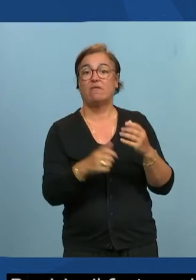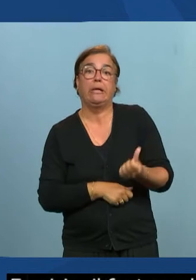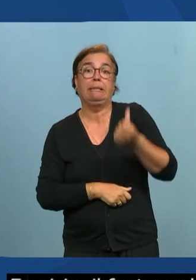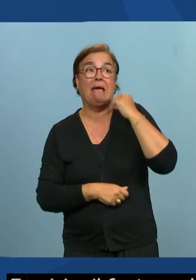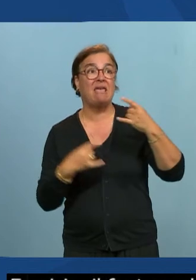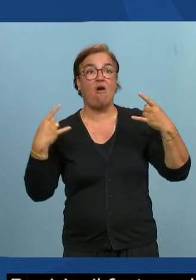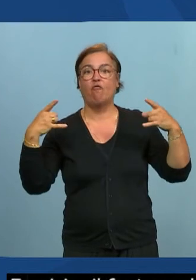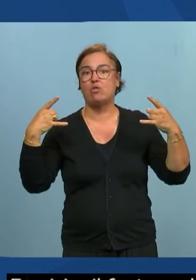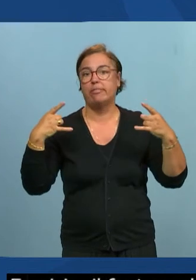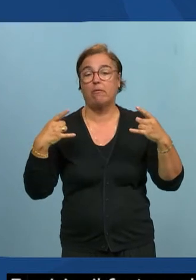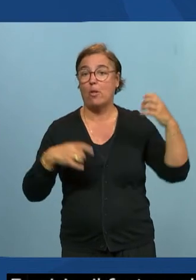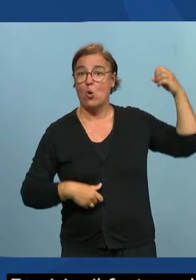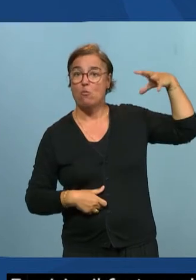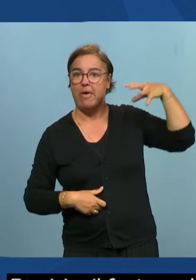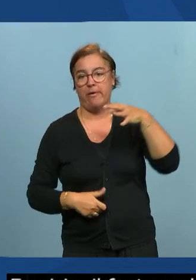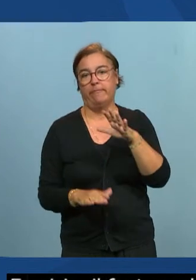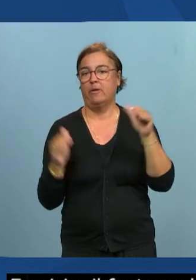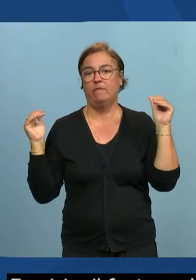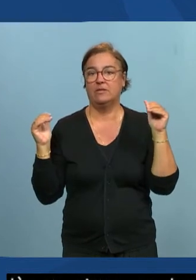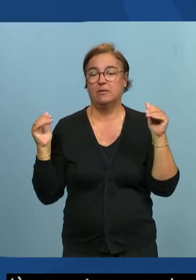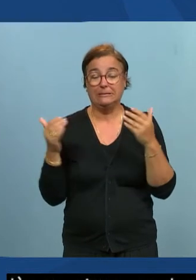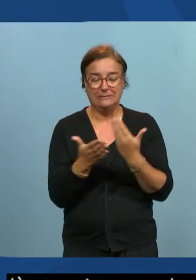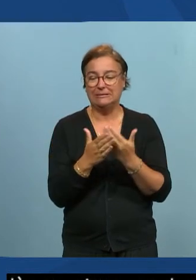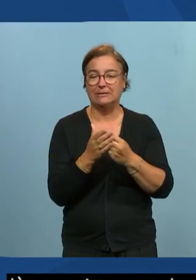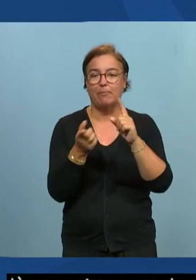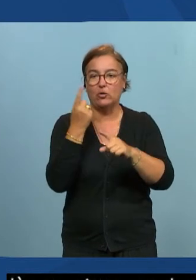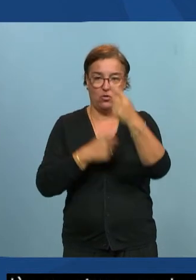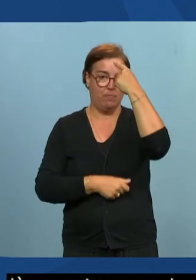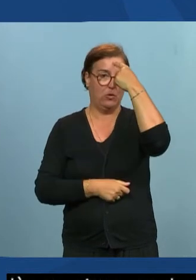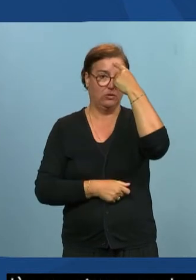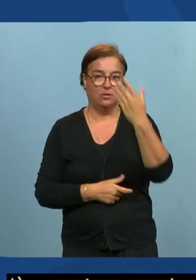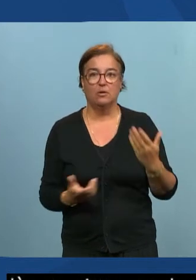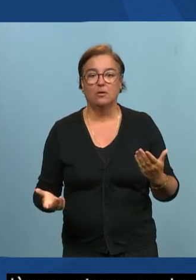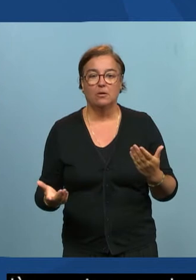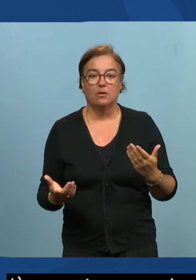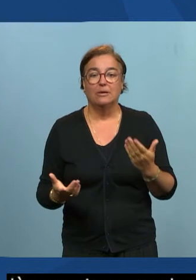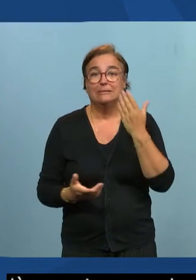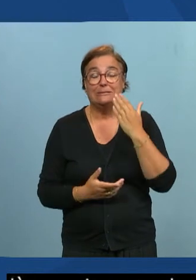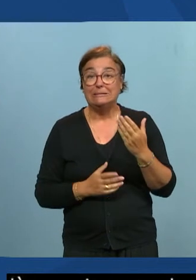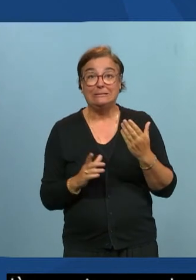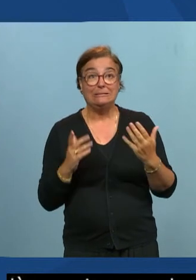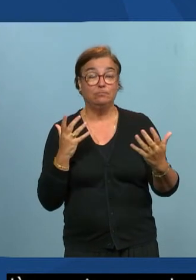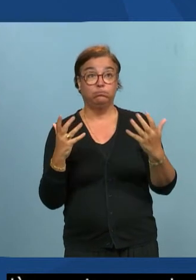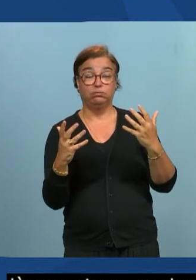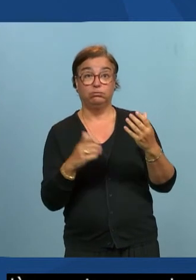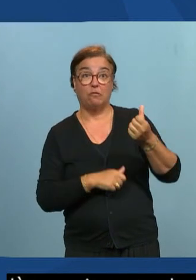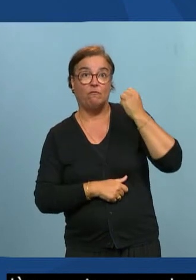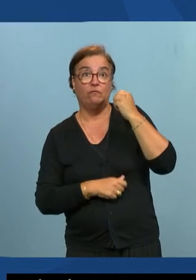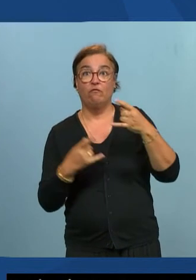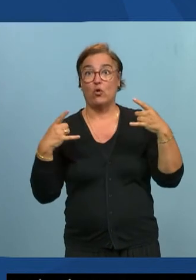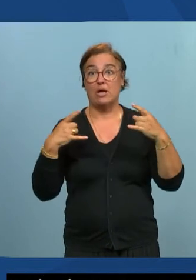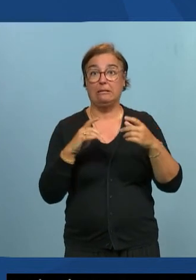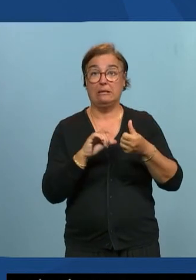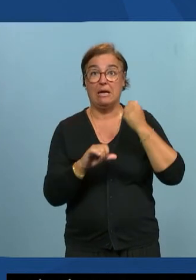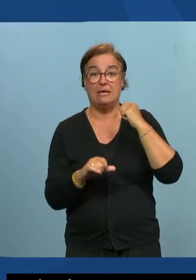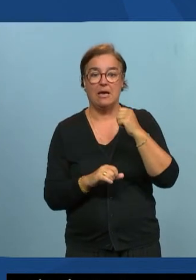délégé le entrejour est valable aussi en présentiel parce que si vous êtes un entrejour on ne pas pouvoir lire sur les lèvres quand